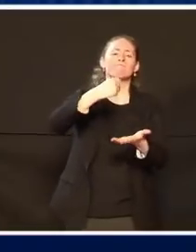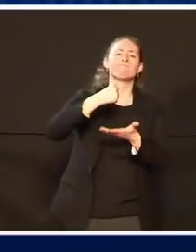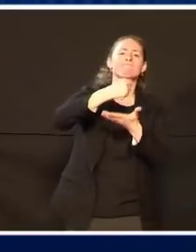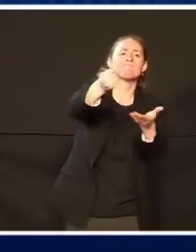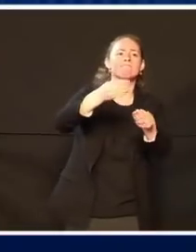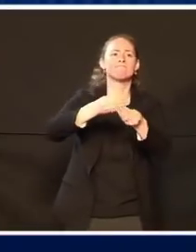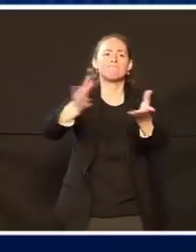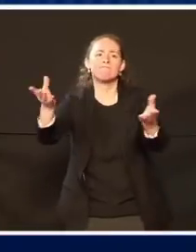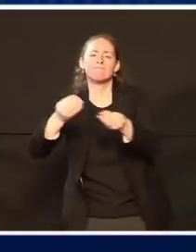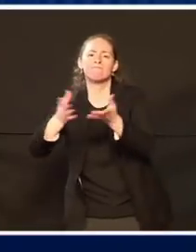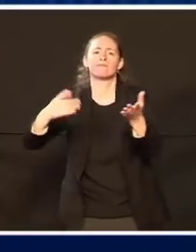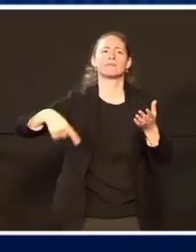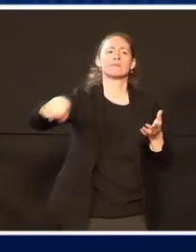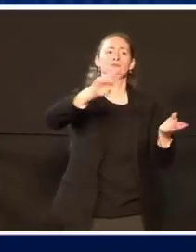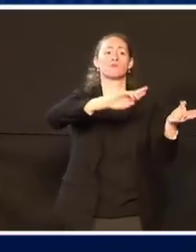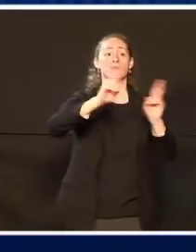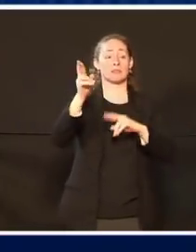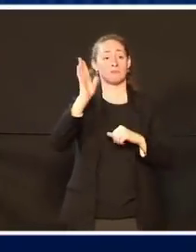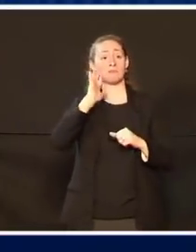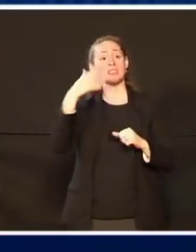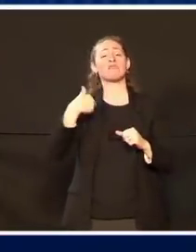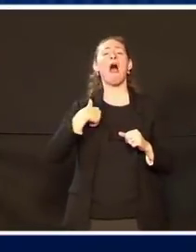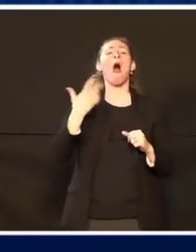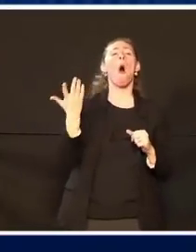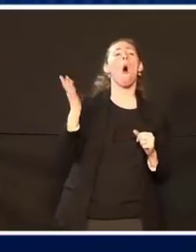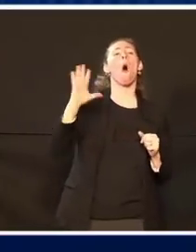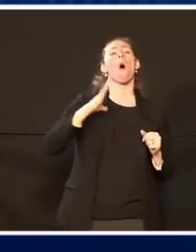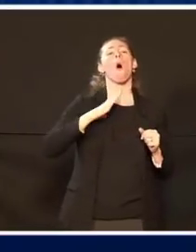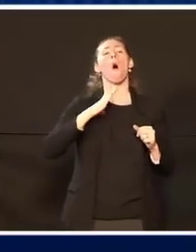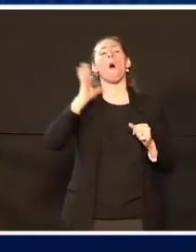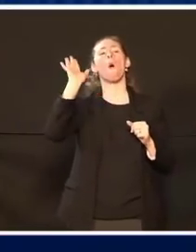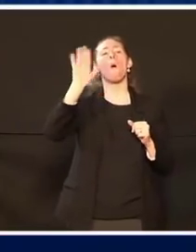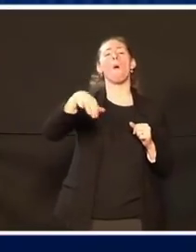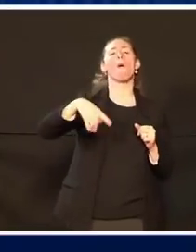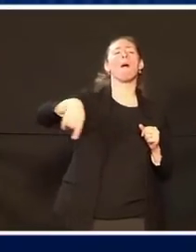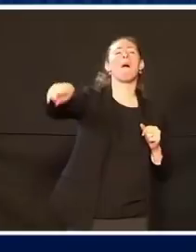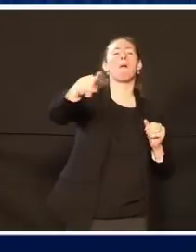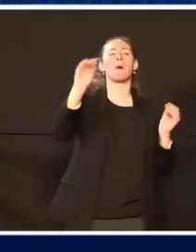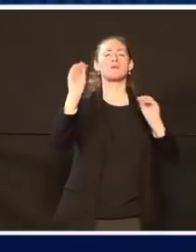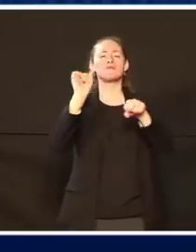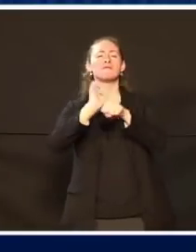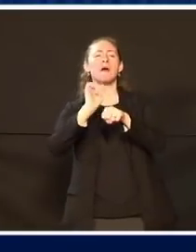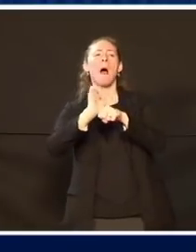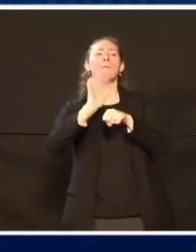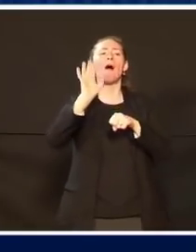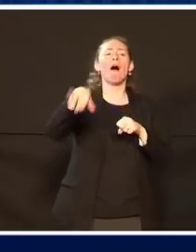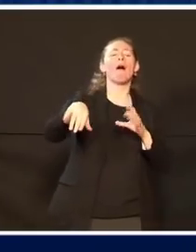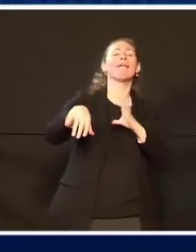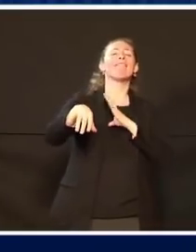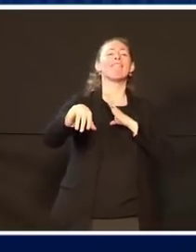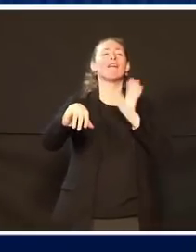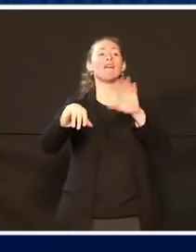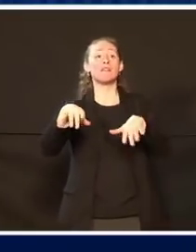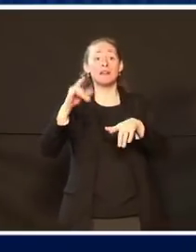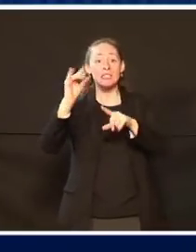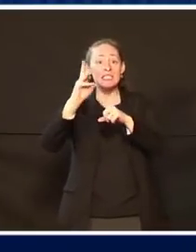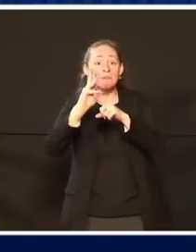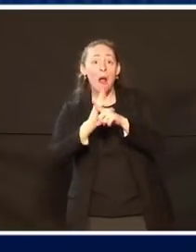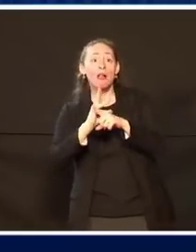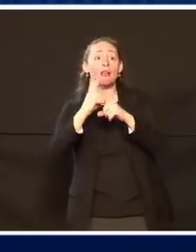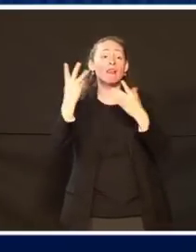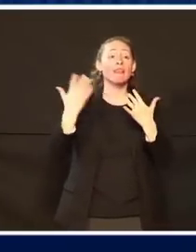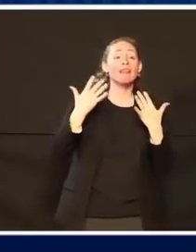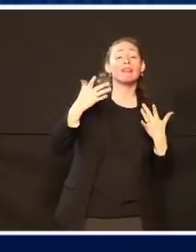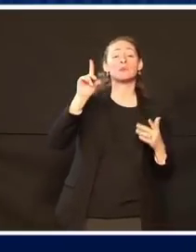in Arbeit sein werden. Und wir werden der öffentlichen Gesundheitskrise die Stirne